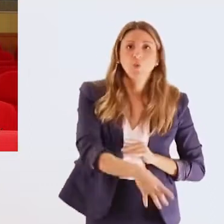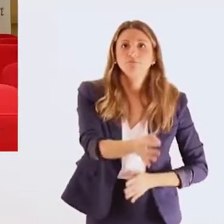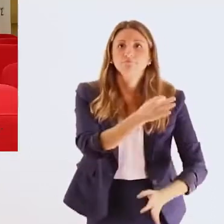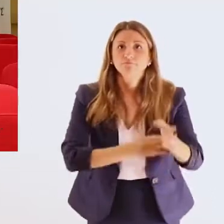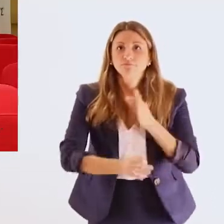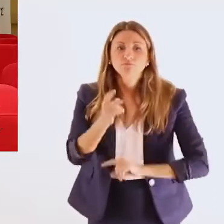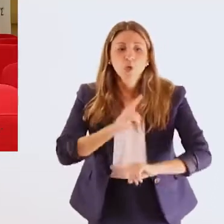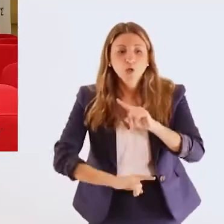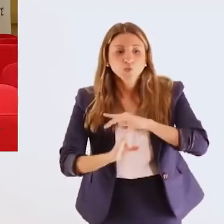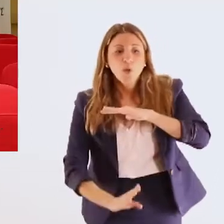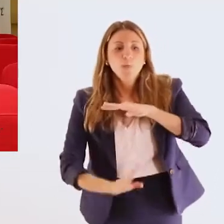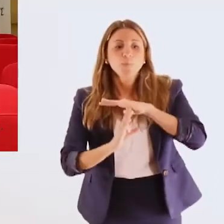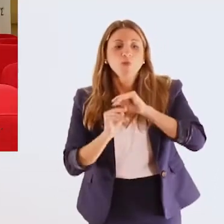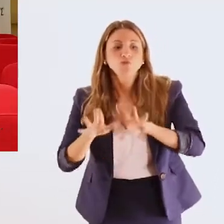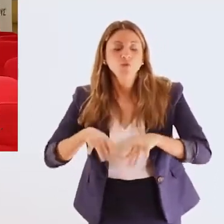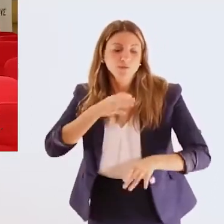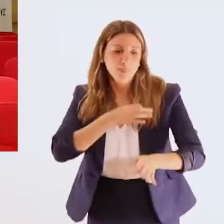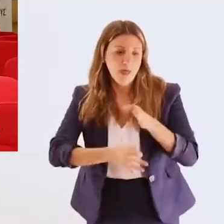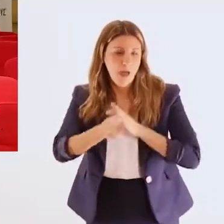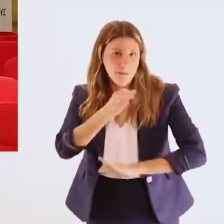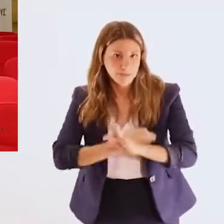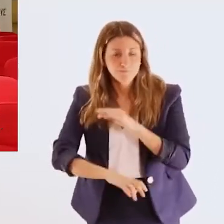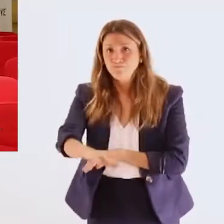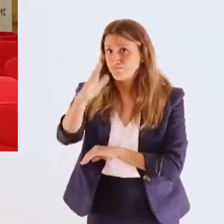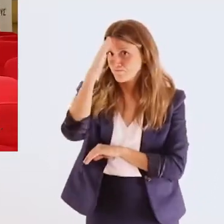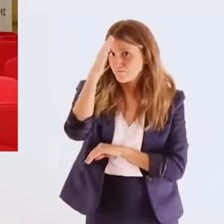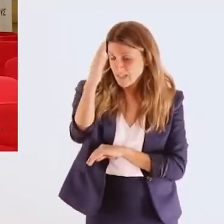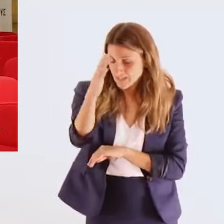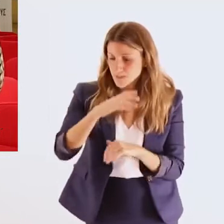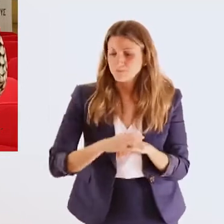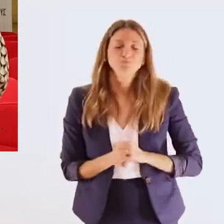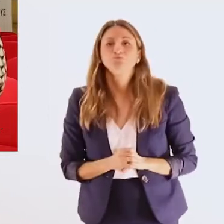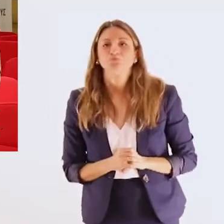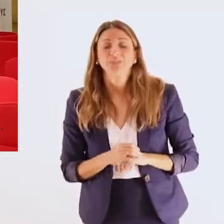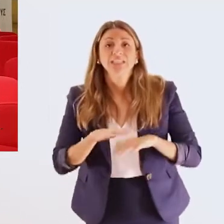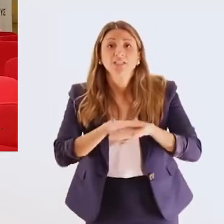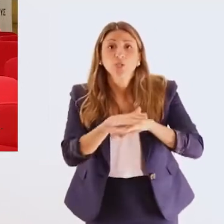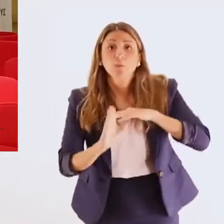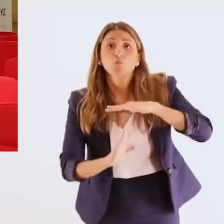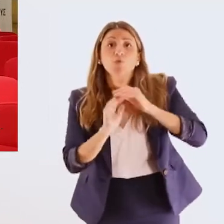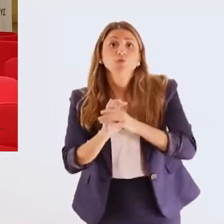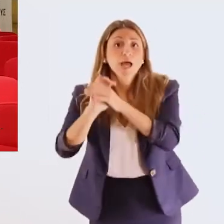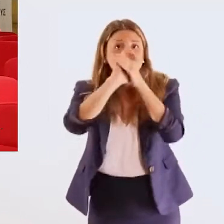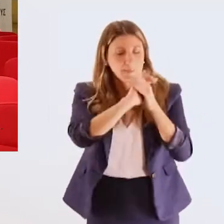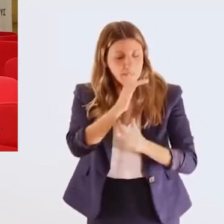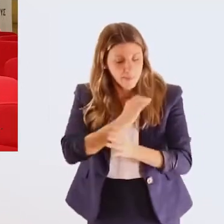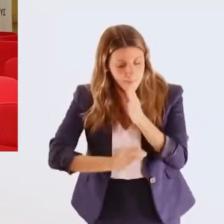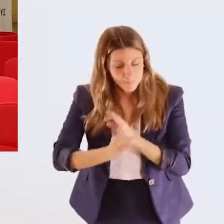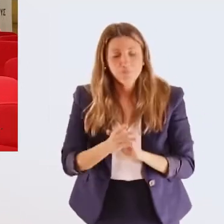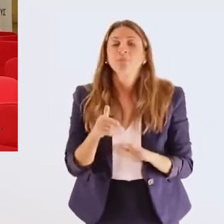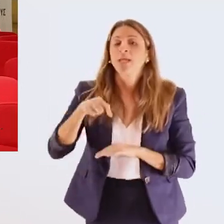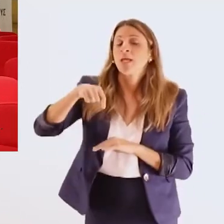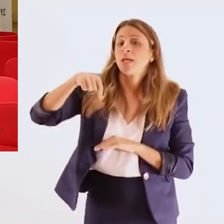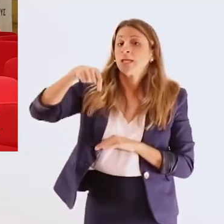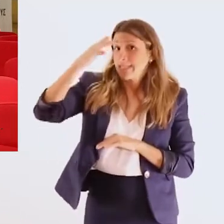περισσότερα για όλα αυτά. Πρόεδρε, καλώς ήρθατε. Καλησπέρα και από μένα. Όντως, η